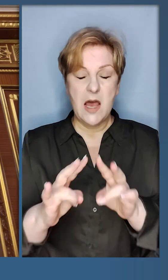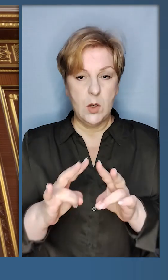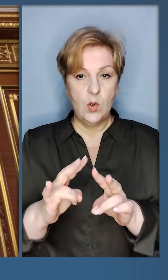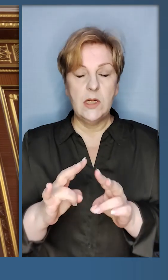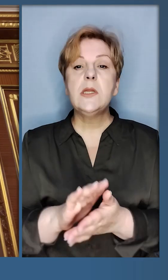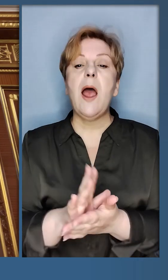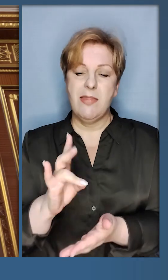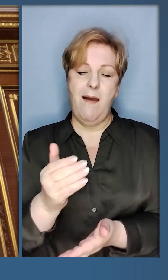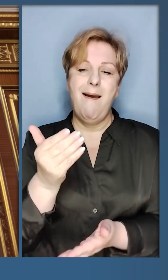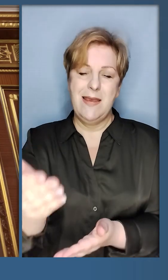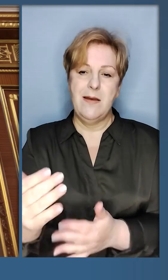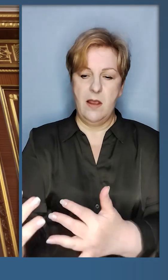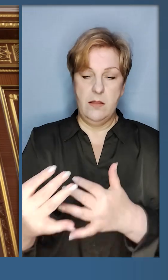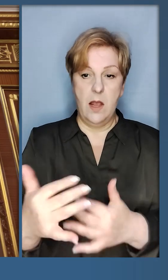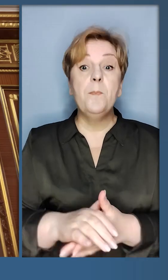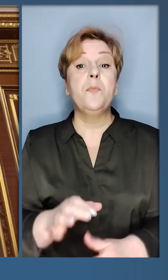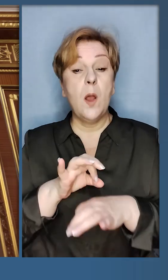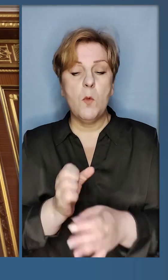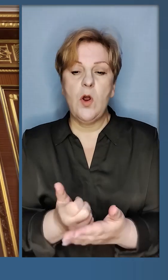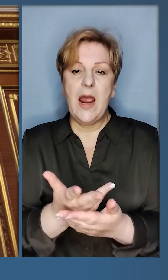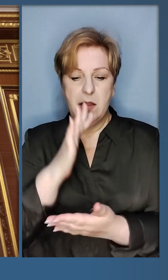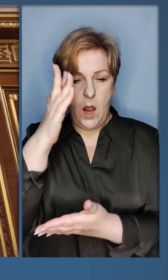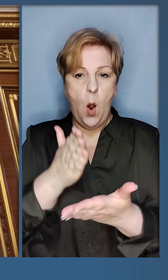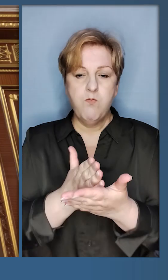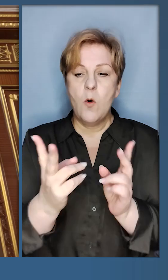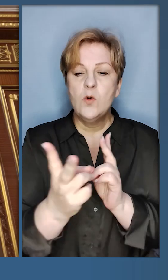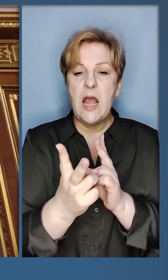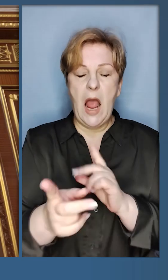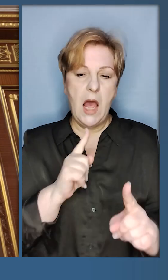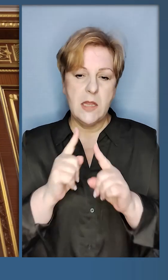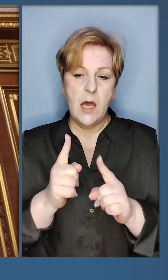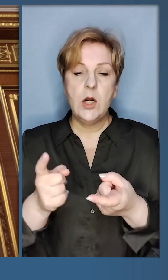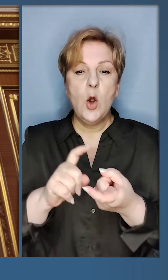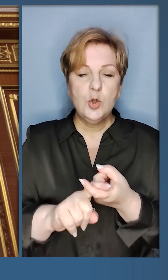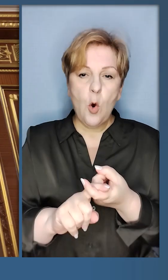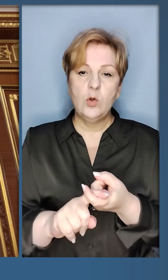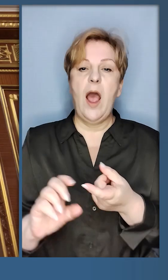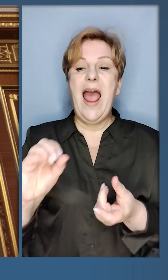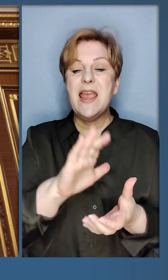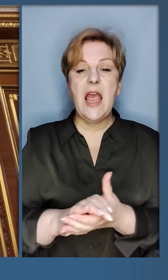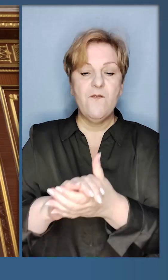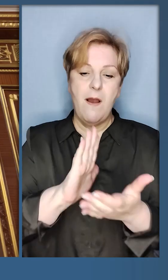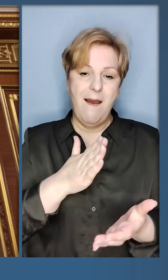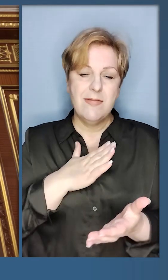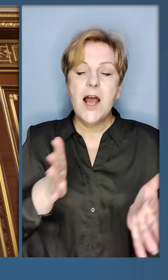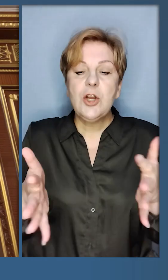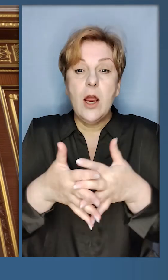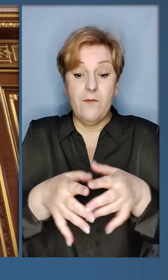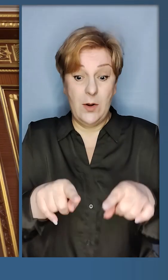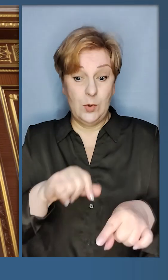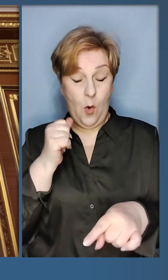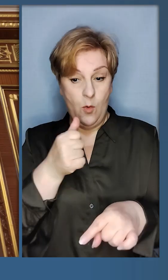терористам на їхні напади. Провів кілька політичних нарад, зокрема, щодо Євросоюзу, нашої